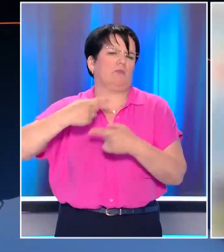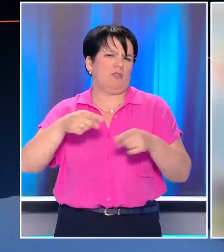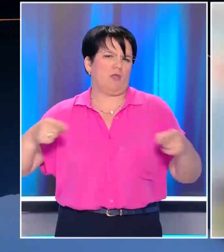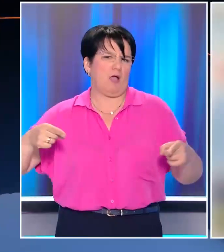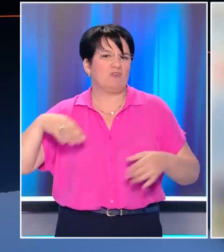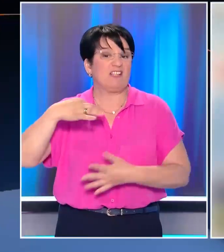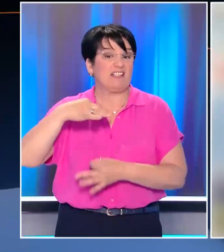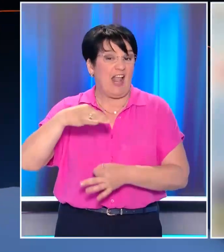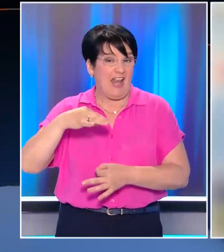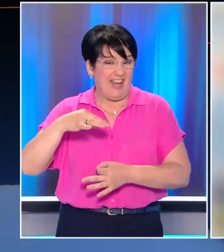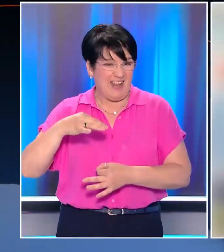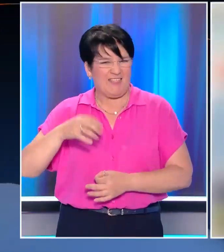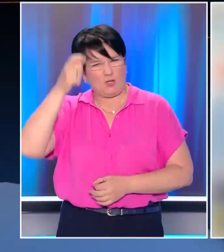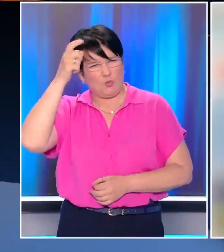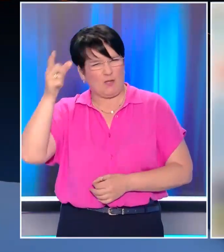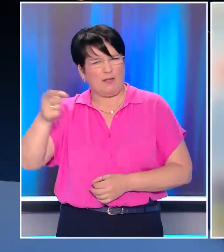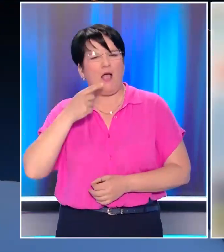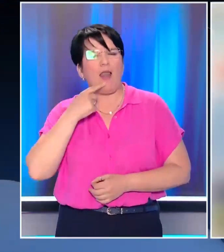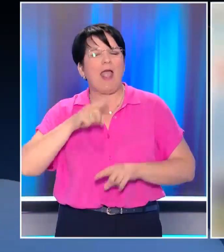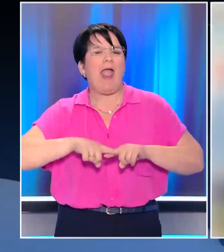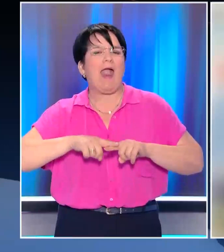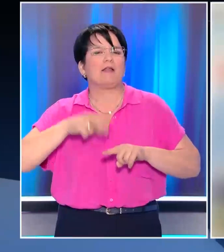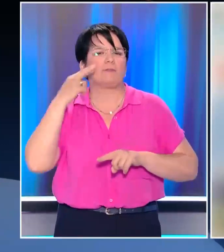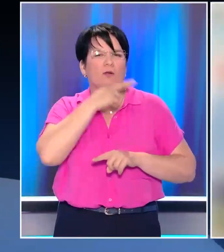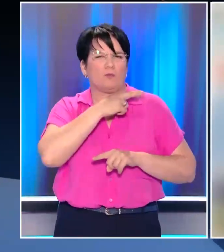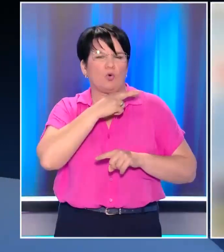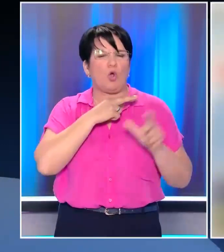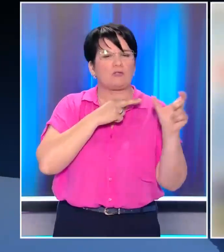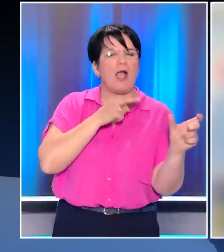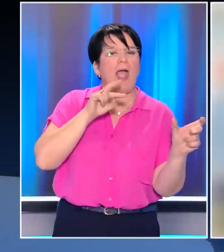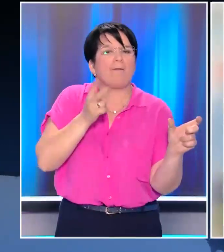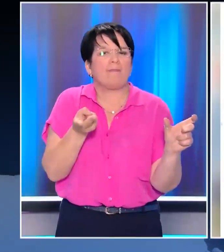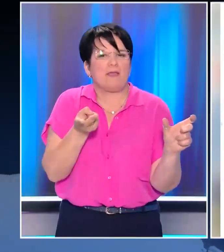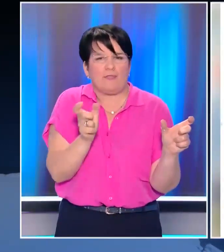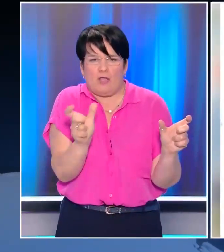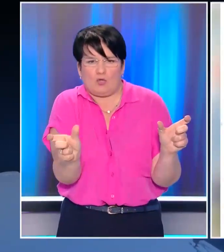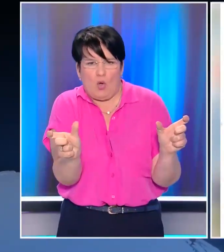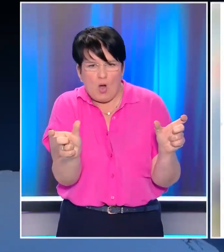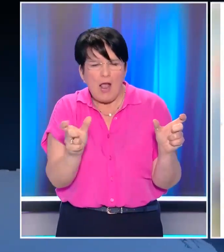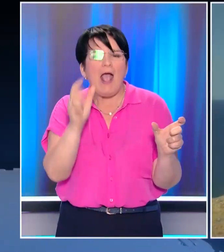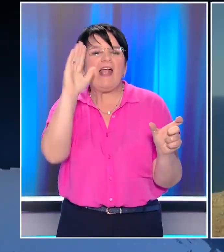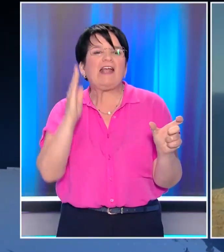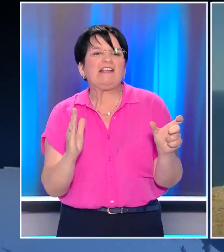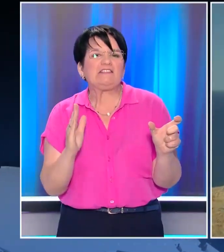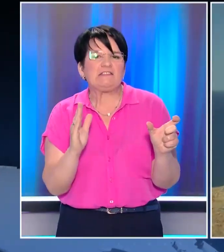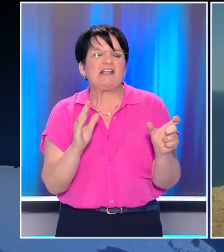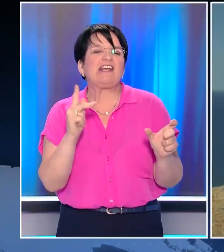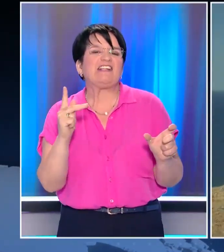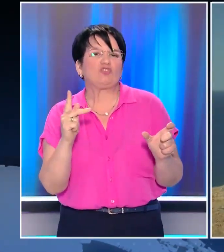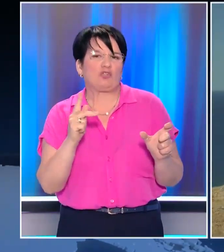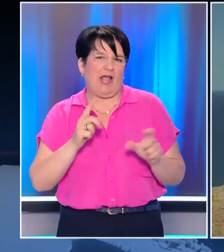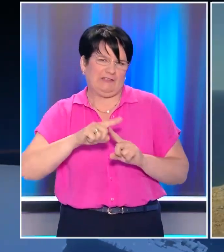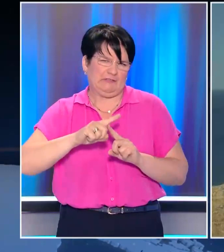Το πρωτοσέλιδο σήμερα της Γιαννής Αφάκ αποκαλεί τον Έλληνα πρωθυπουργό Κρυζοτάκη συνδέοντας το επώνυμό του με τη λέξη κρίση. Μάλιστα